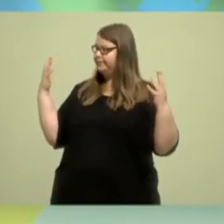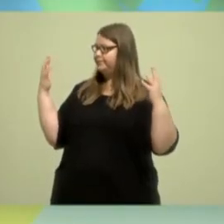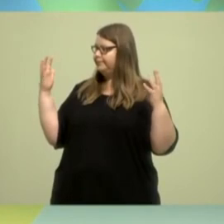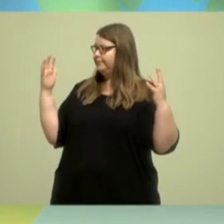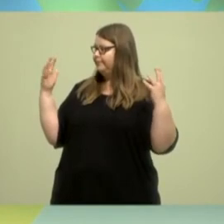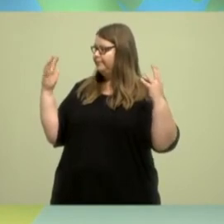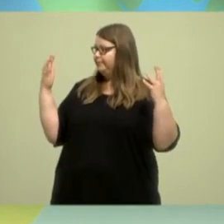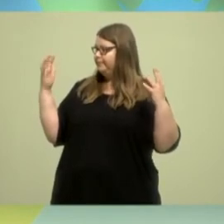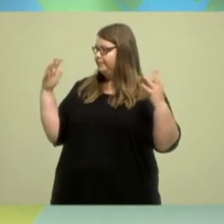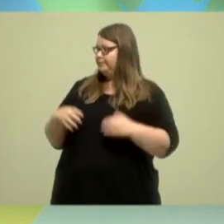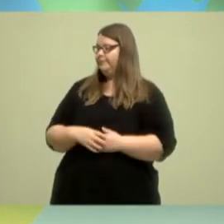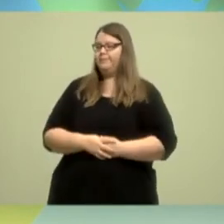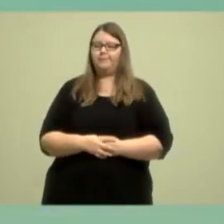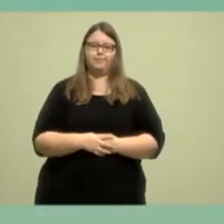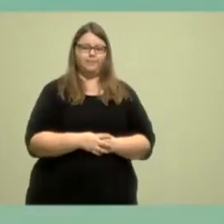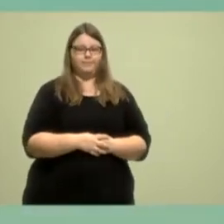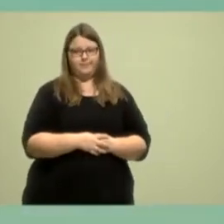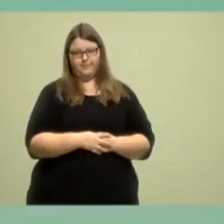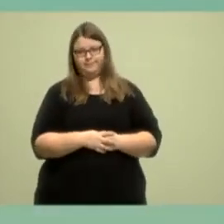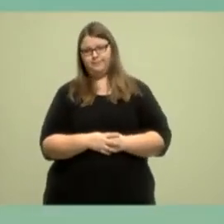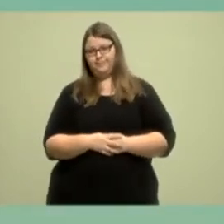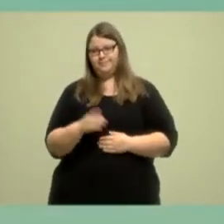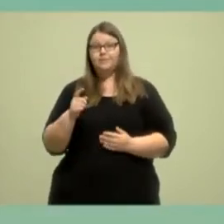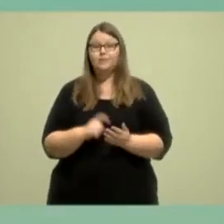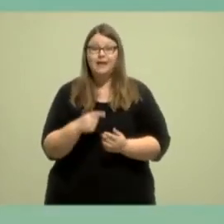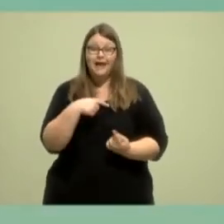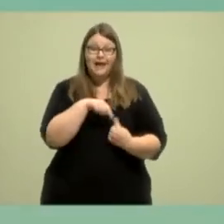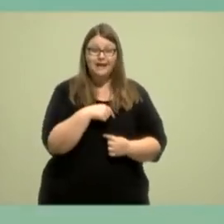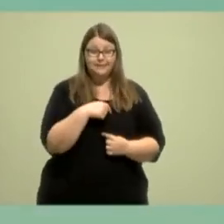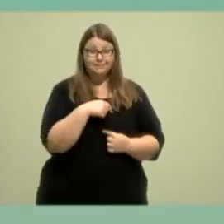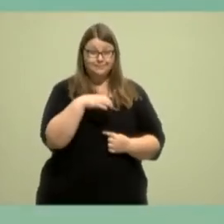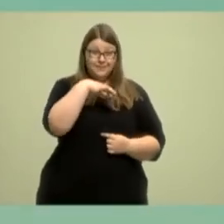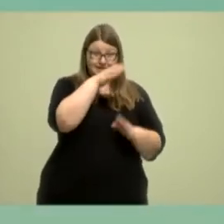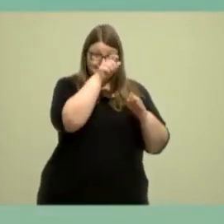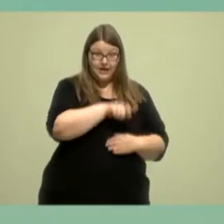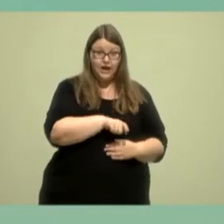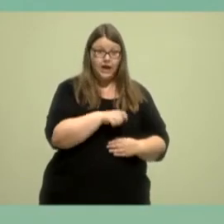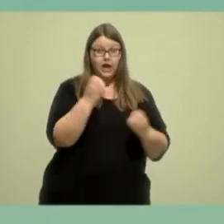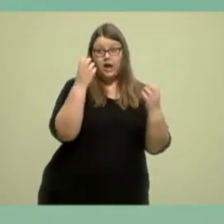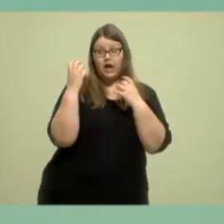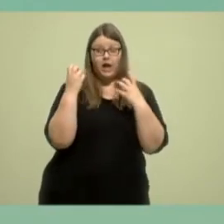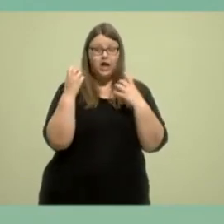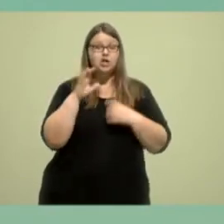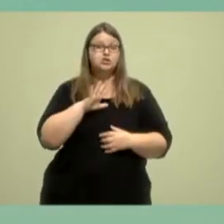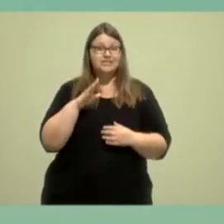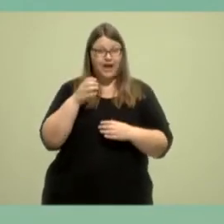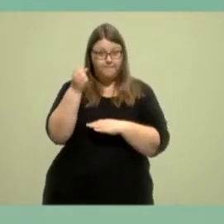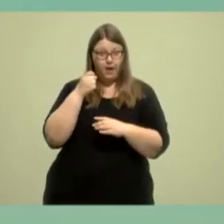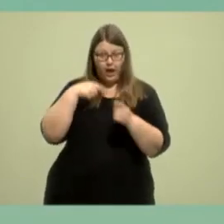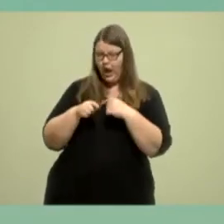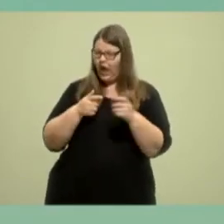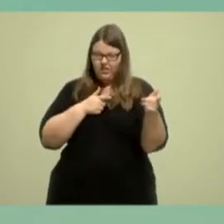Denn ein Innenminister, der im Blitzlichtgewitter in Shisha-Bars stürmen lässt, muss der